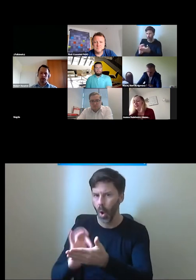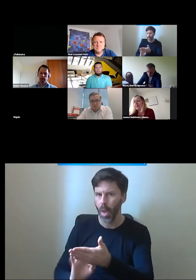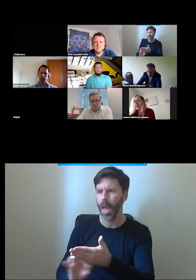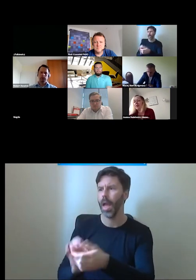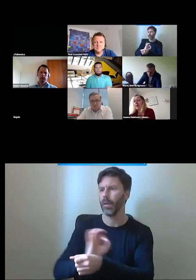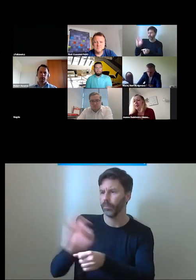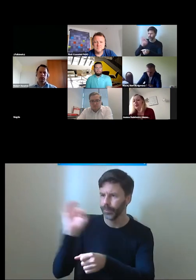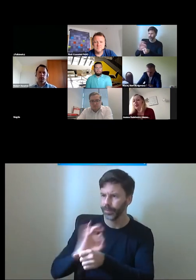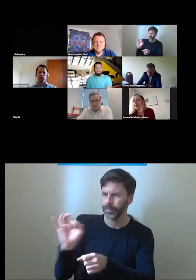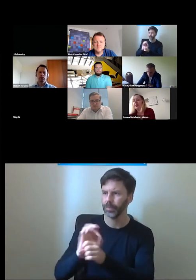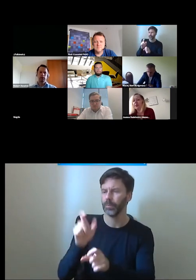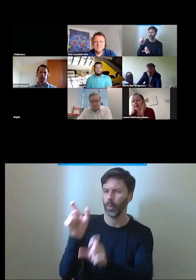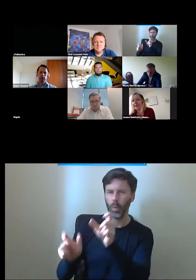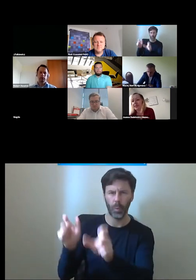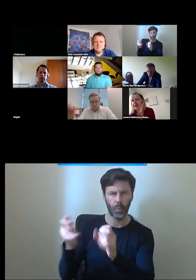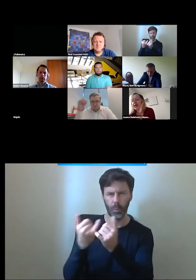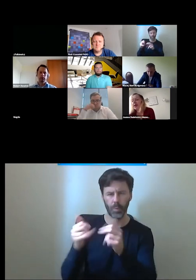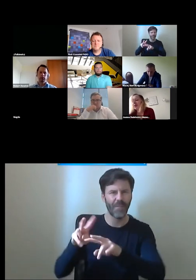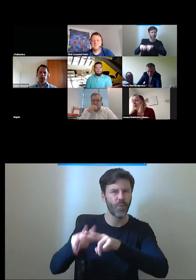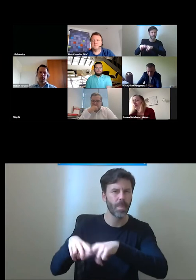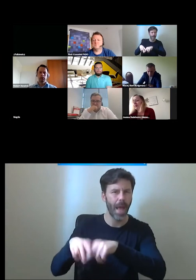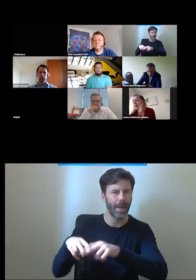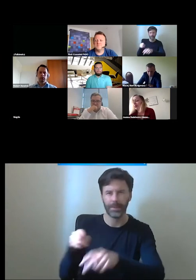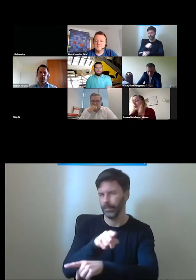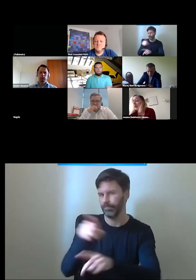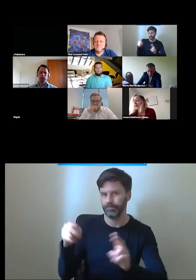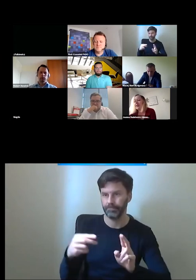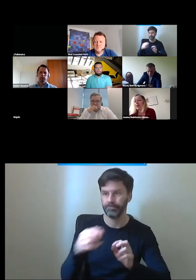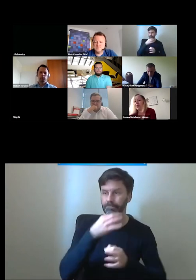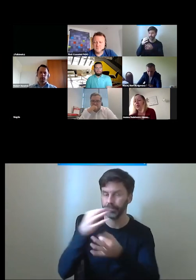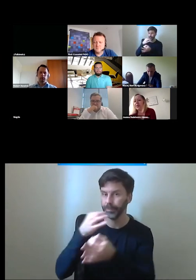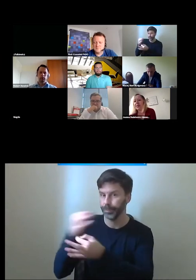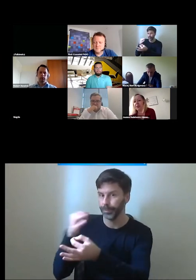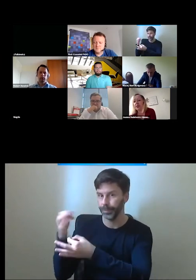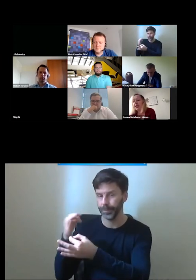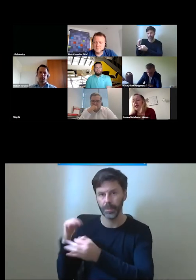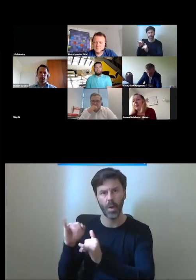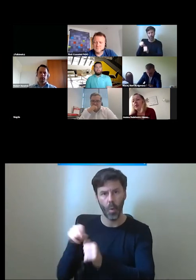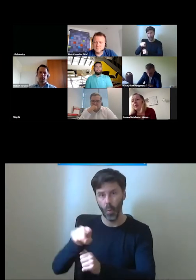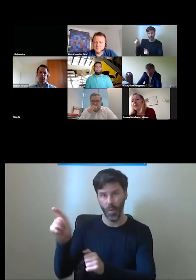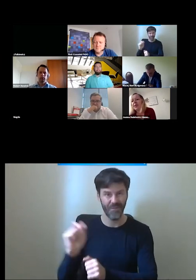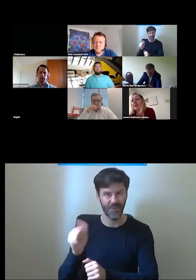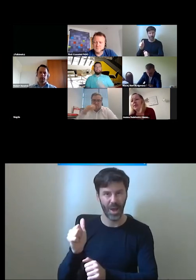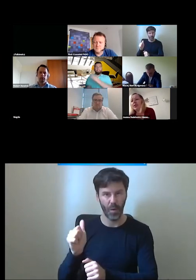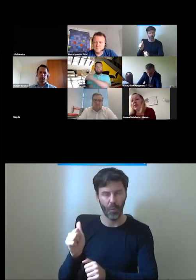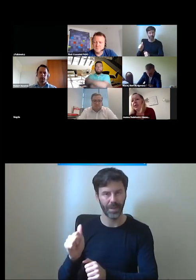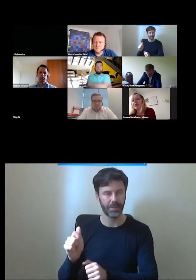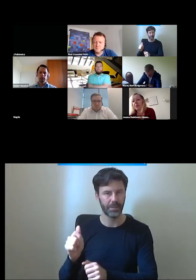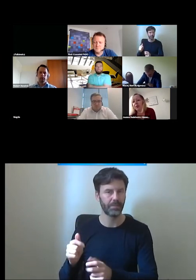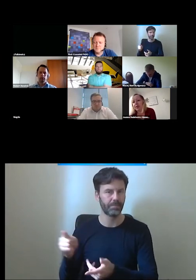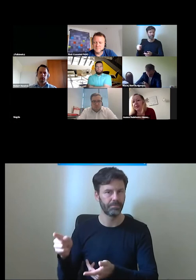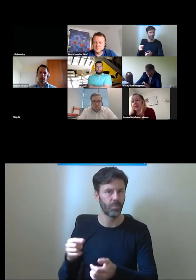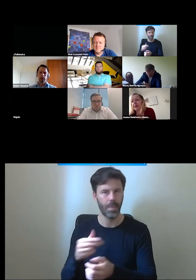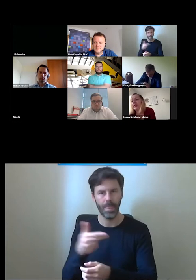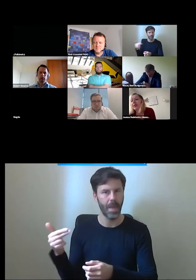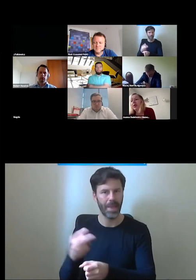osobami z różnych fundacji które się specjalizują w dostępności po to żeby wypracować najlepszy